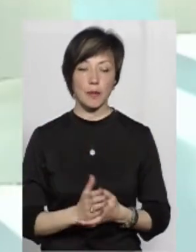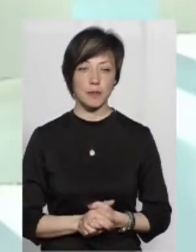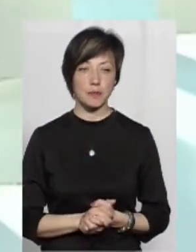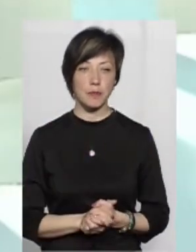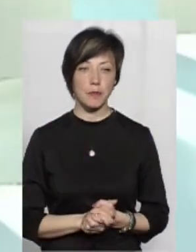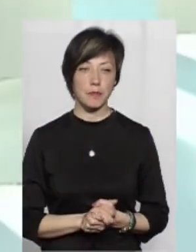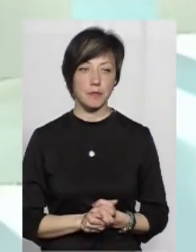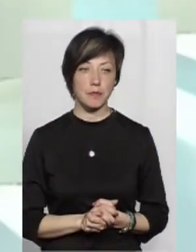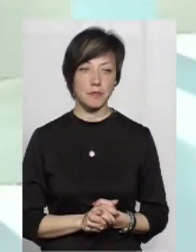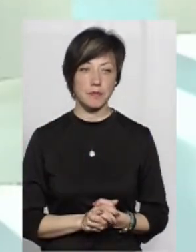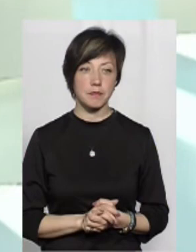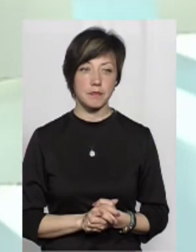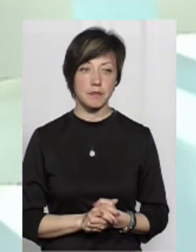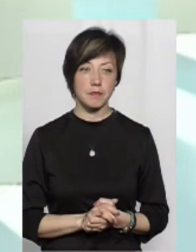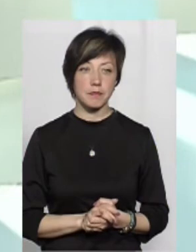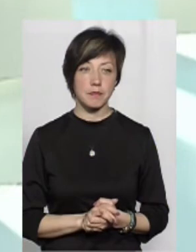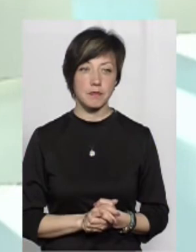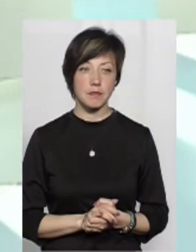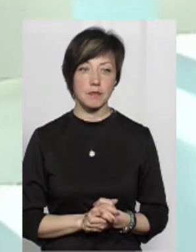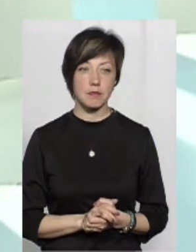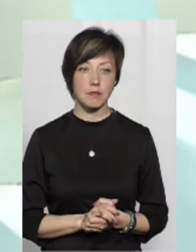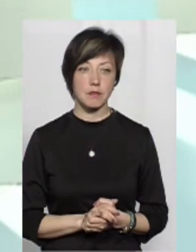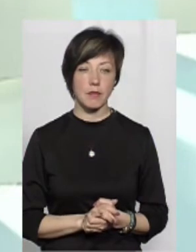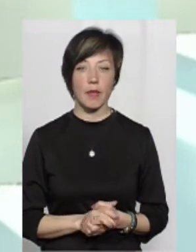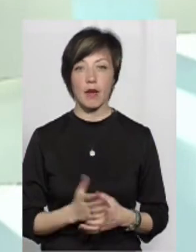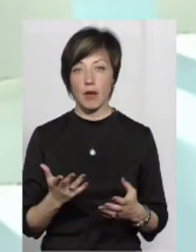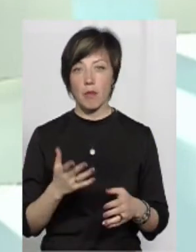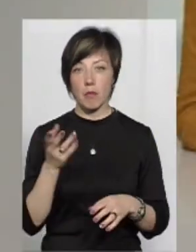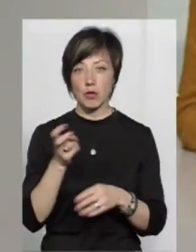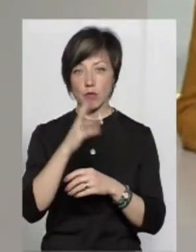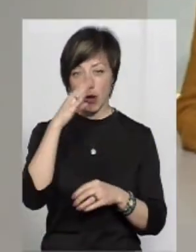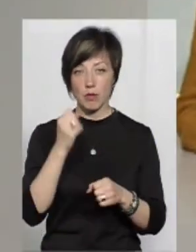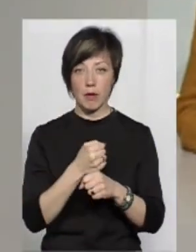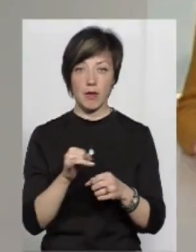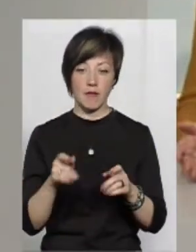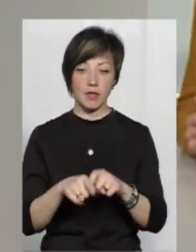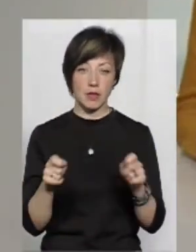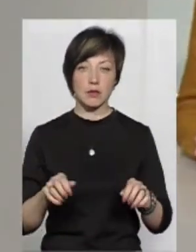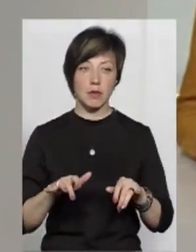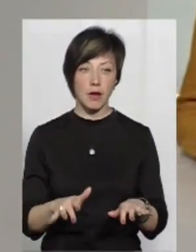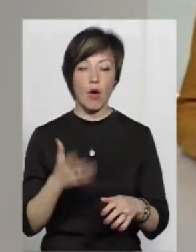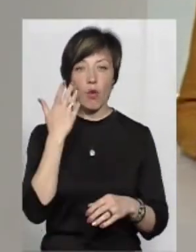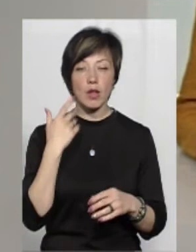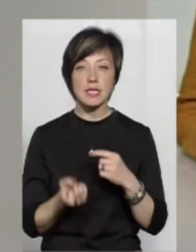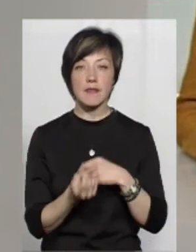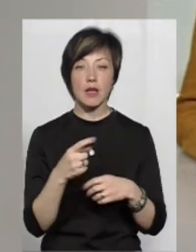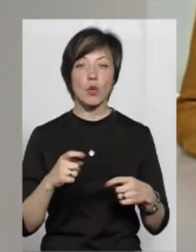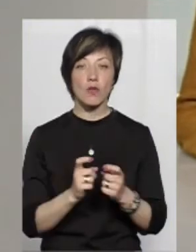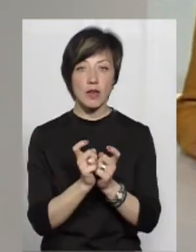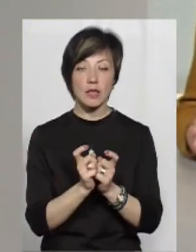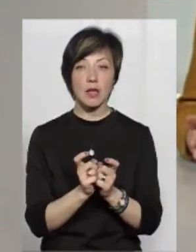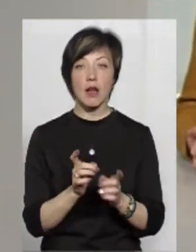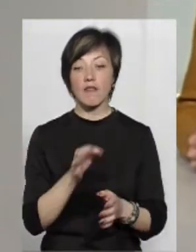що прийшов батько, на ній стелесні ушкодження і відкрите провадження. Коли з'являється якийсь конфлікт,